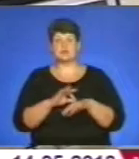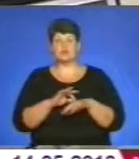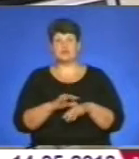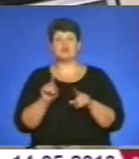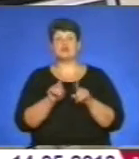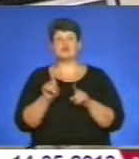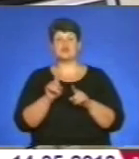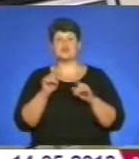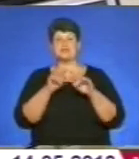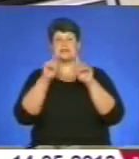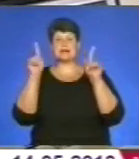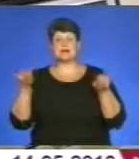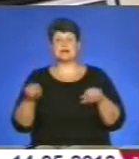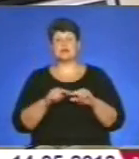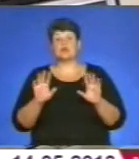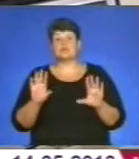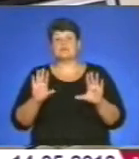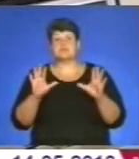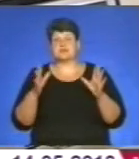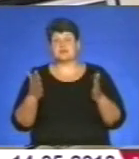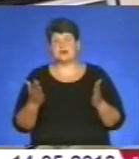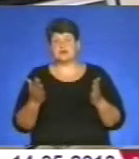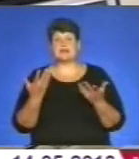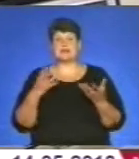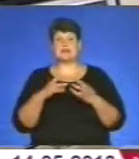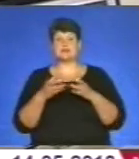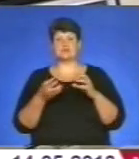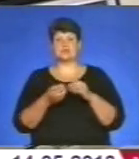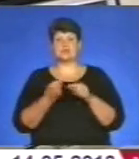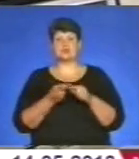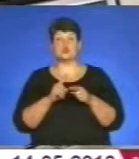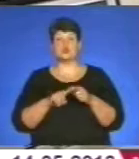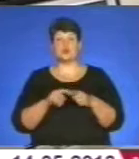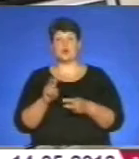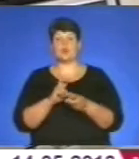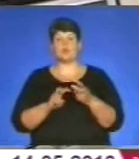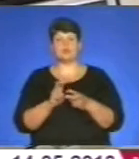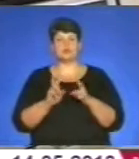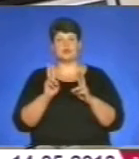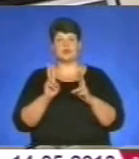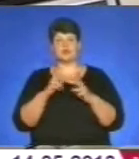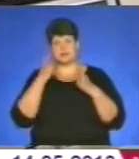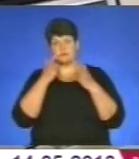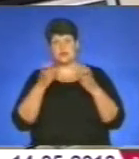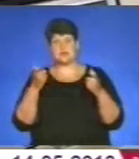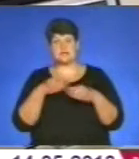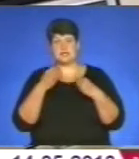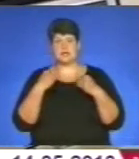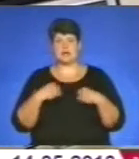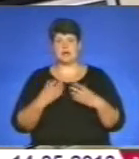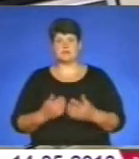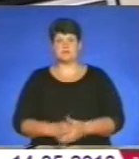картиною сталося, і які результати цього пошуку, поки що ніхто такої мені інформації не давав.